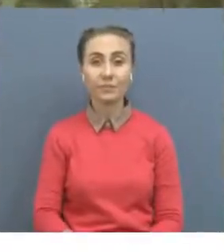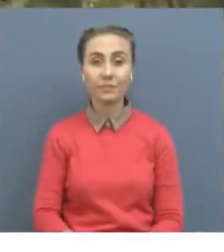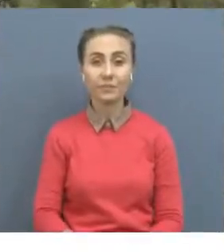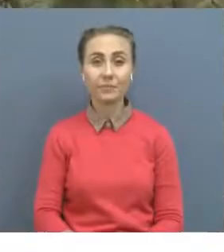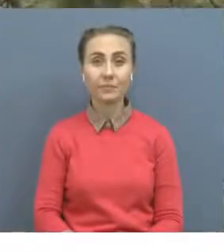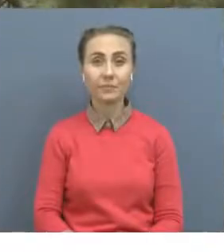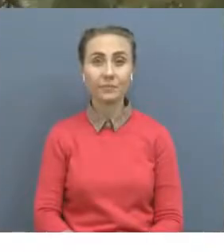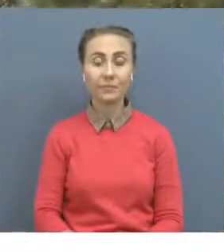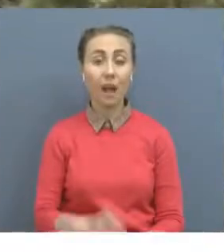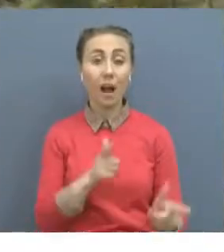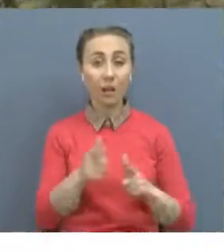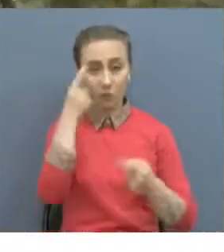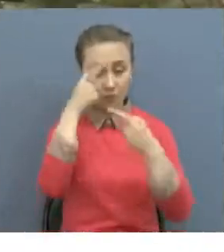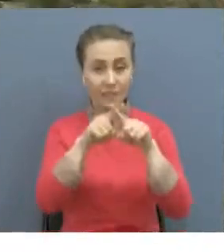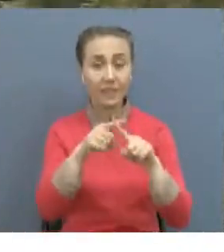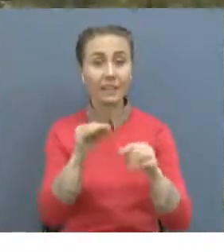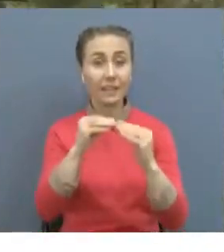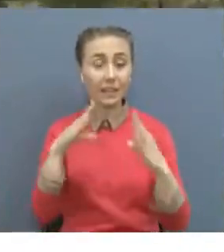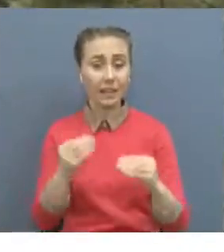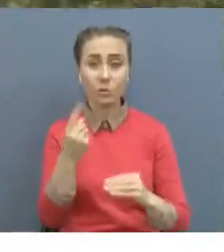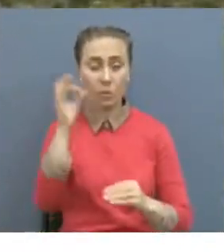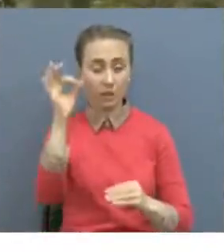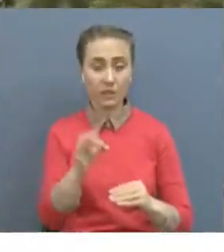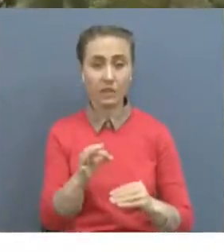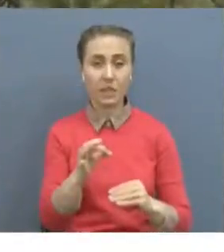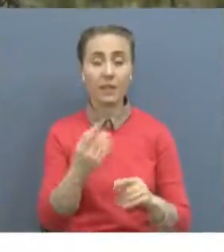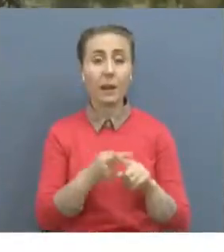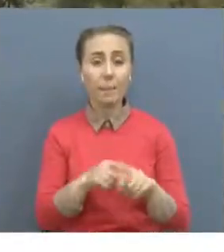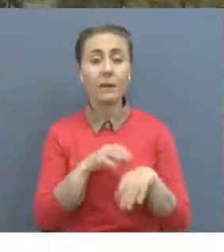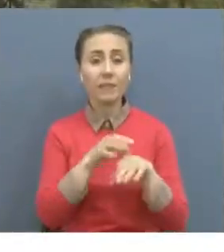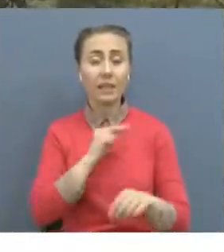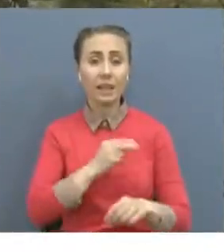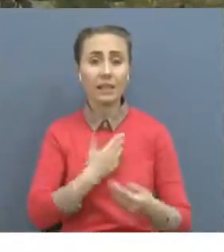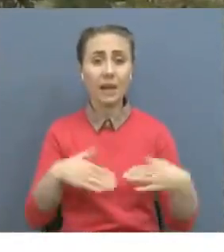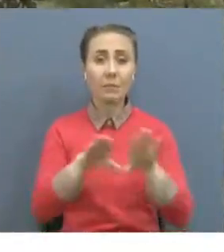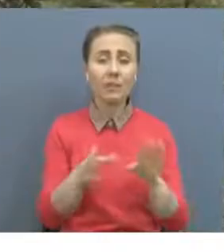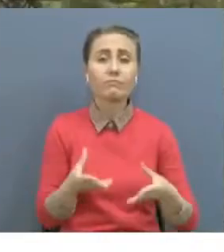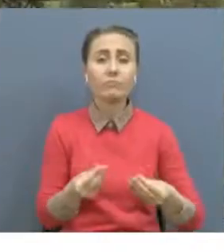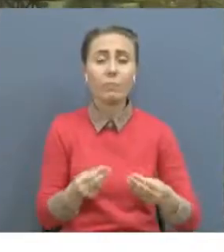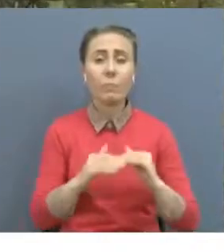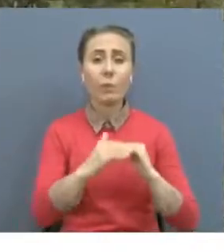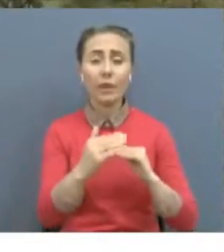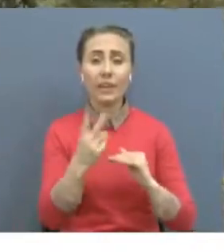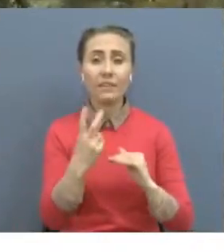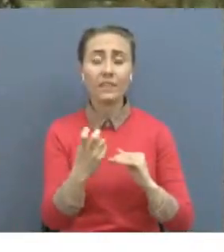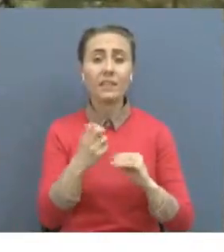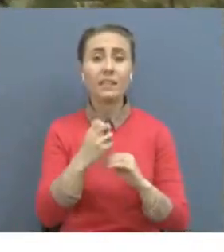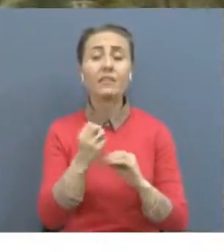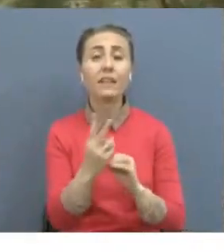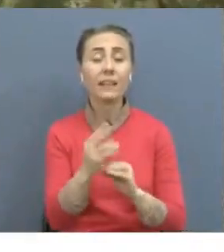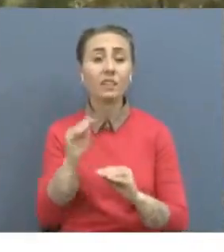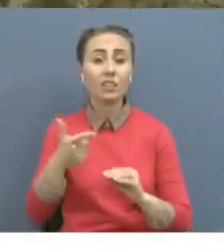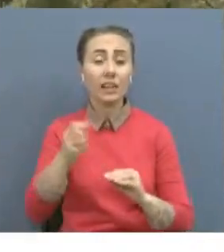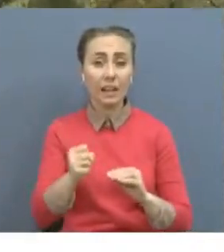Қазір егіске қажетті техника 100% дайын. 212 мүн гектар жерге ұлғал жабу жұмыстары жүргізілді. Жыл басынан бері